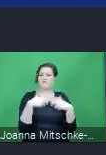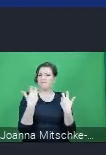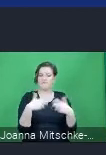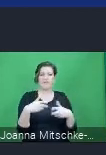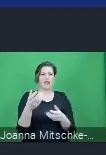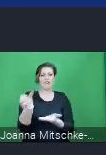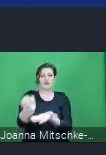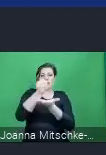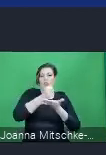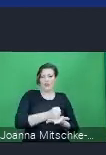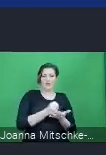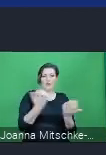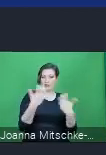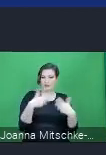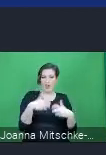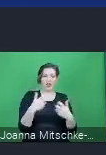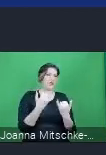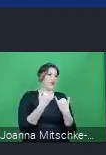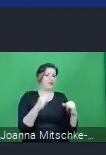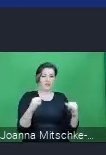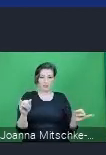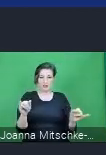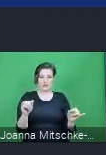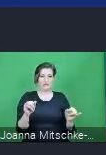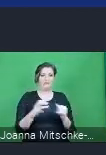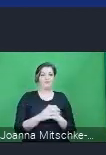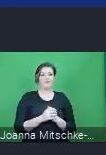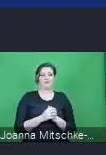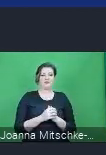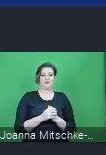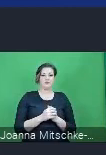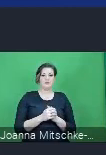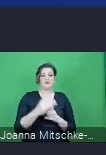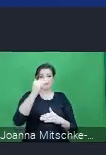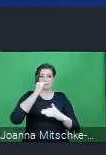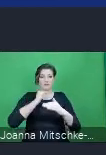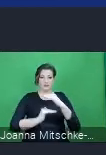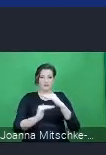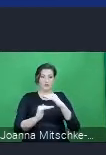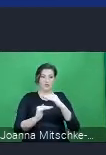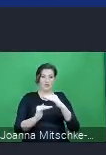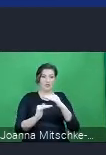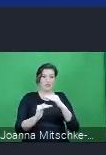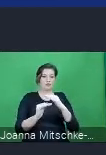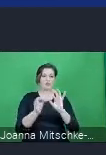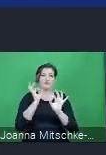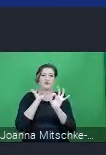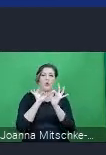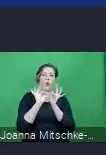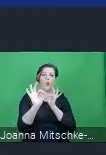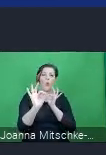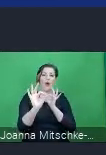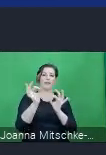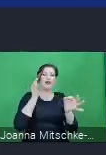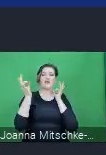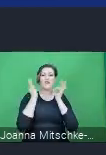finansowaniami. No i ta kolejna grupa to szczegółowe dane o budynkach, które pozwolą nam